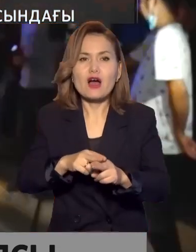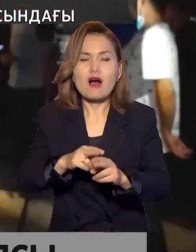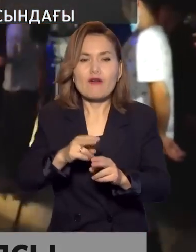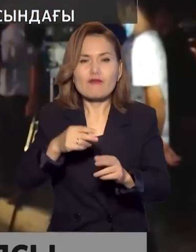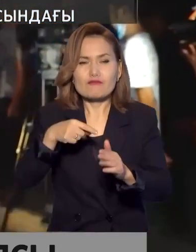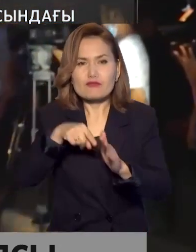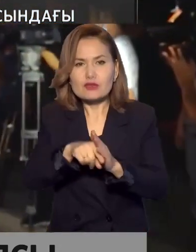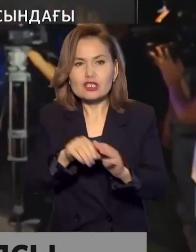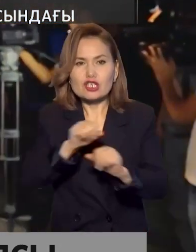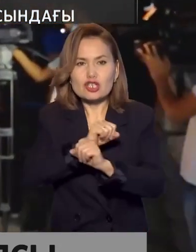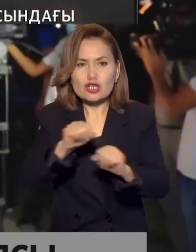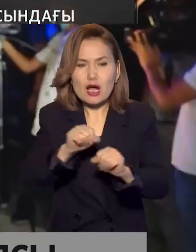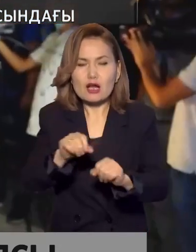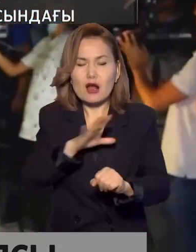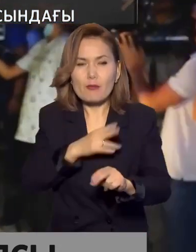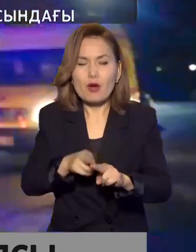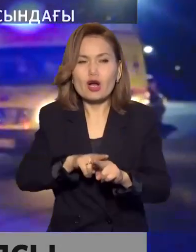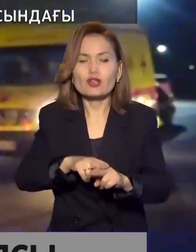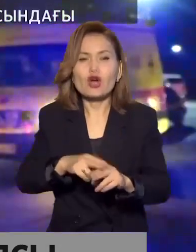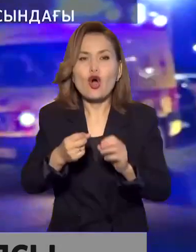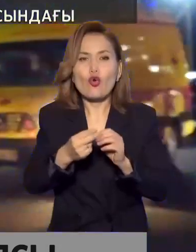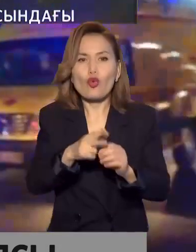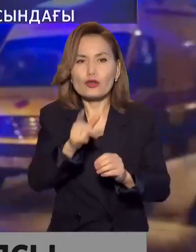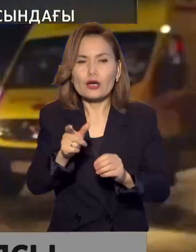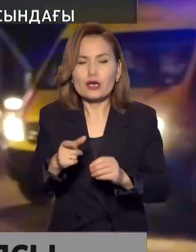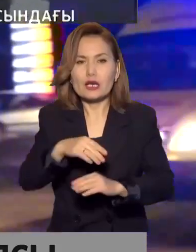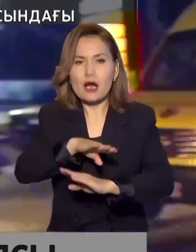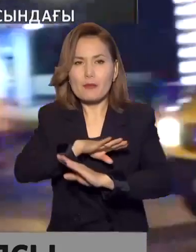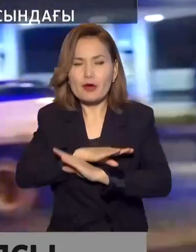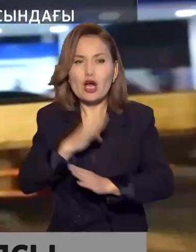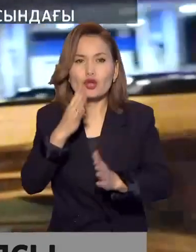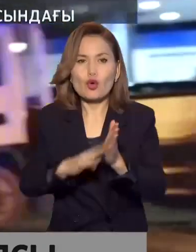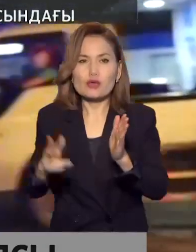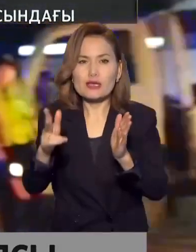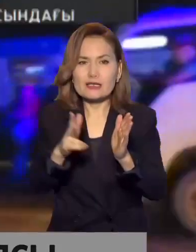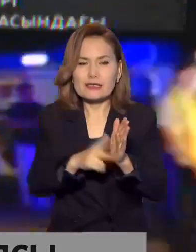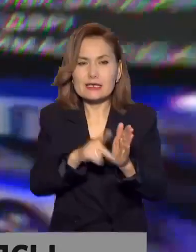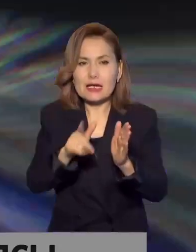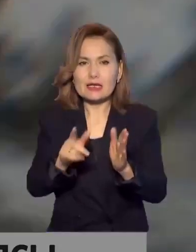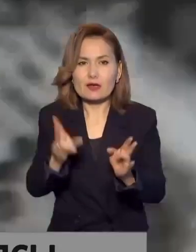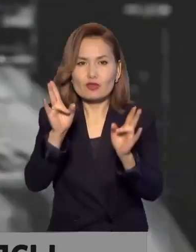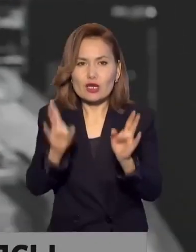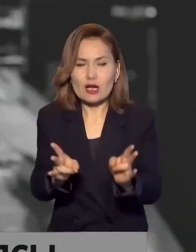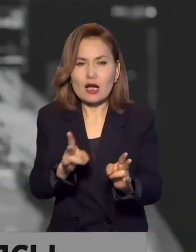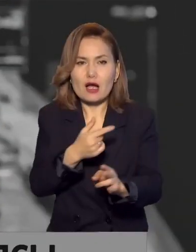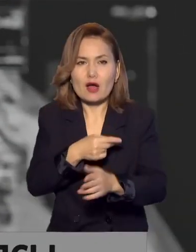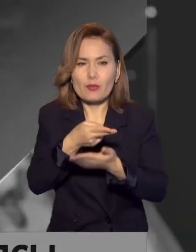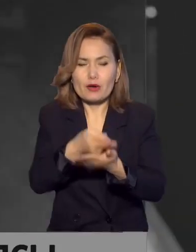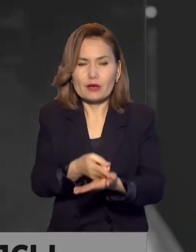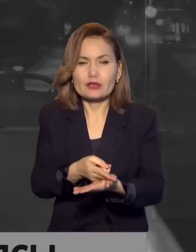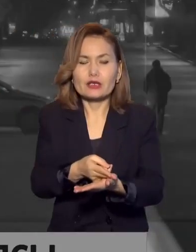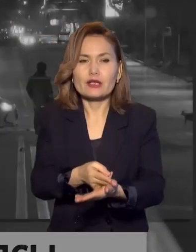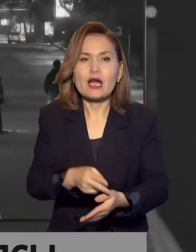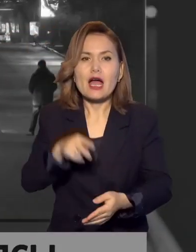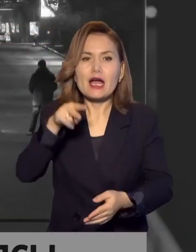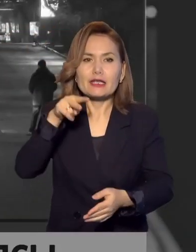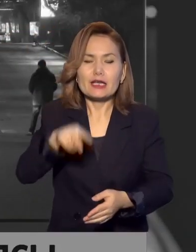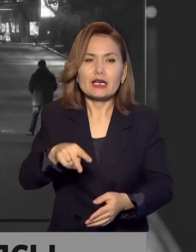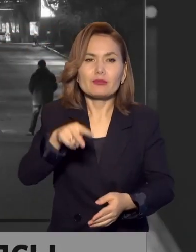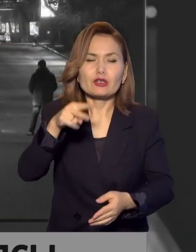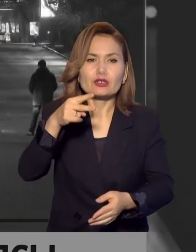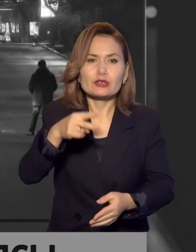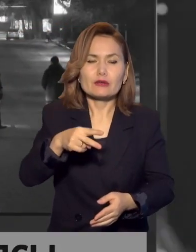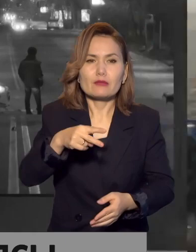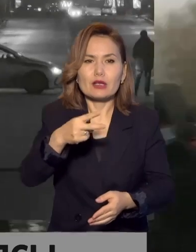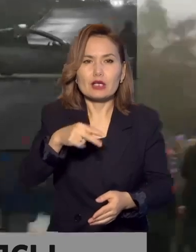бірінде жарылыс болды. 13 адам қаза тауып, 98 азымат жарақат алды. 2022 жыл 10